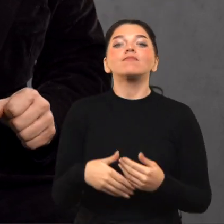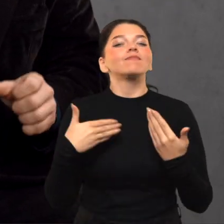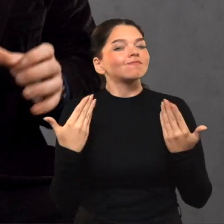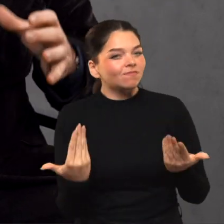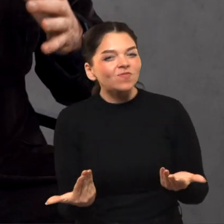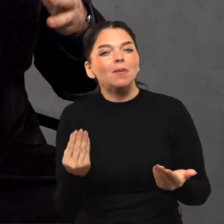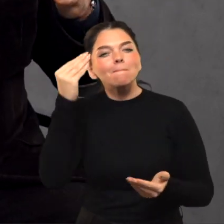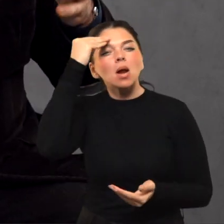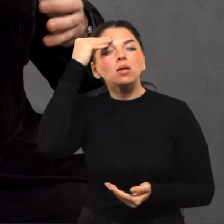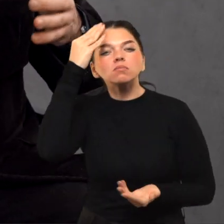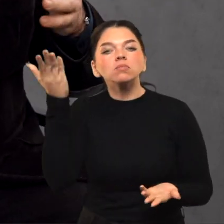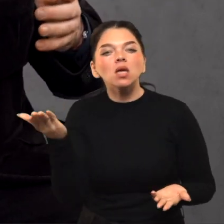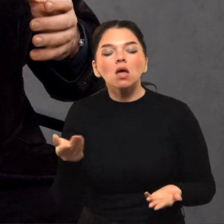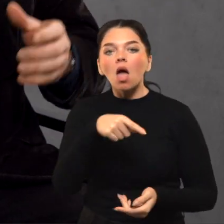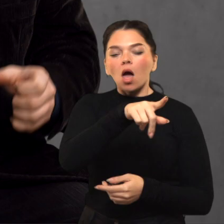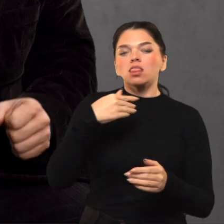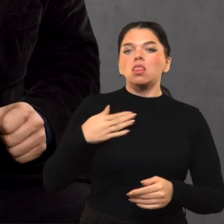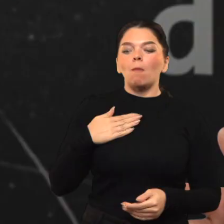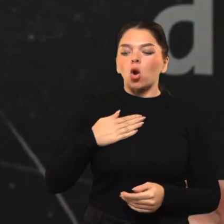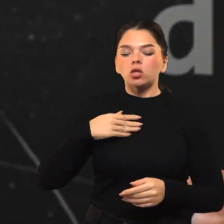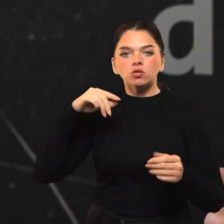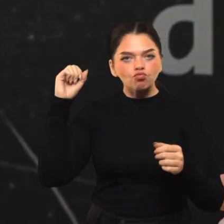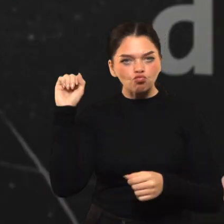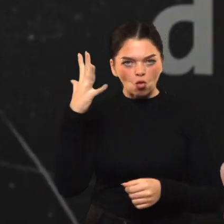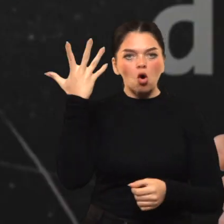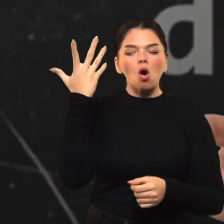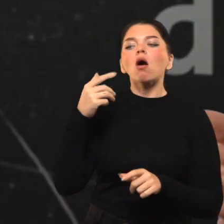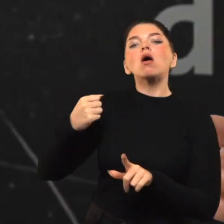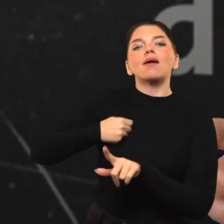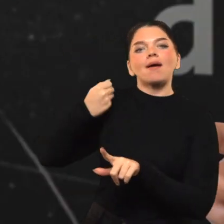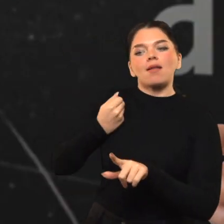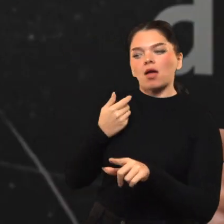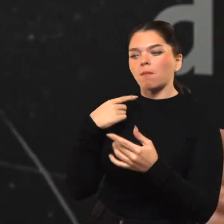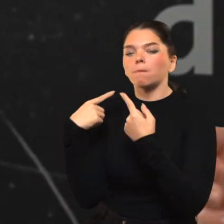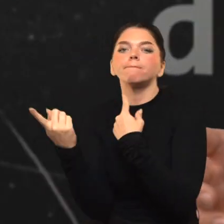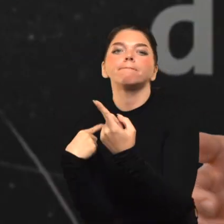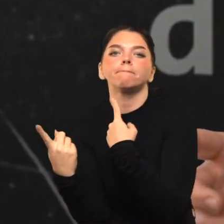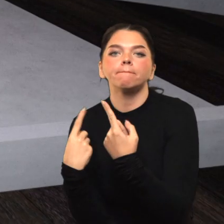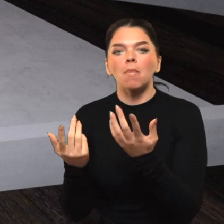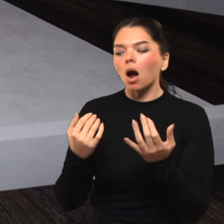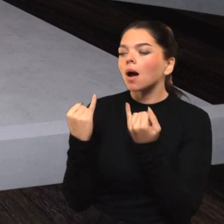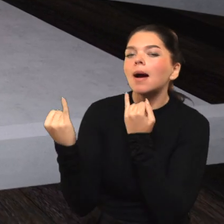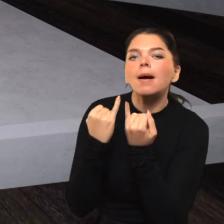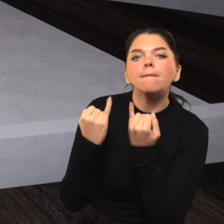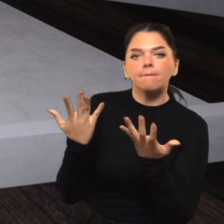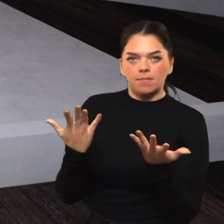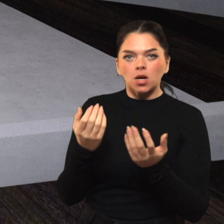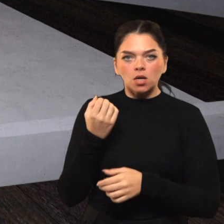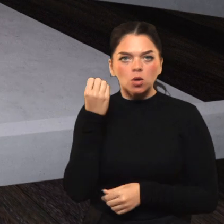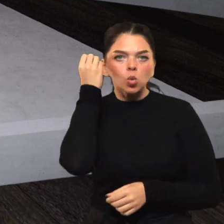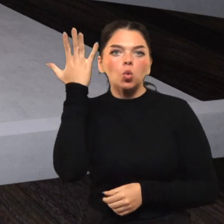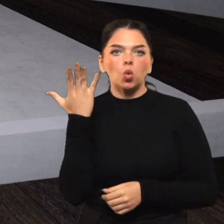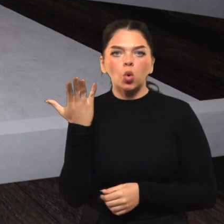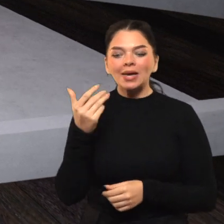esmėniškai. Jis mokėjo kalbėti kareivių kalbą. Jis sugebėdavo save pateikti labai netikėtais rakursais ir sukūrė